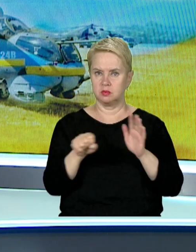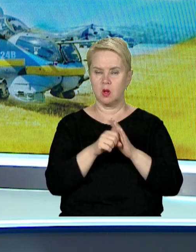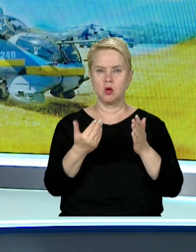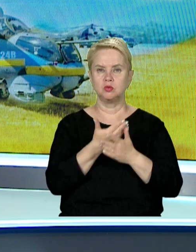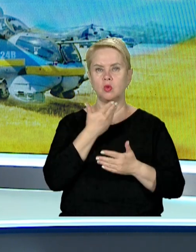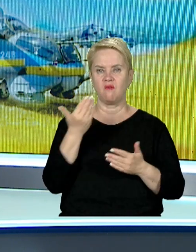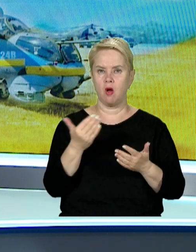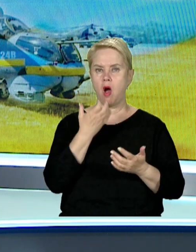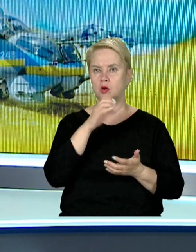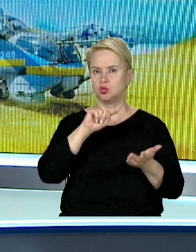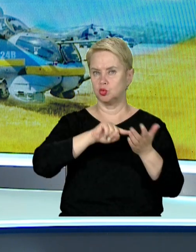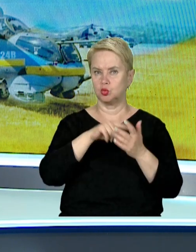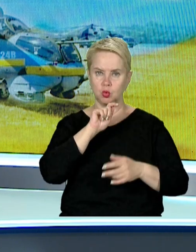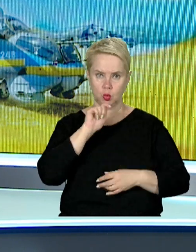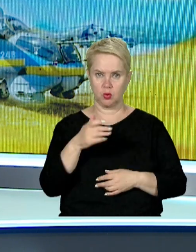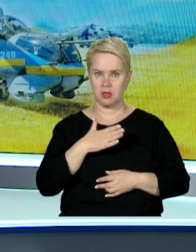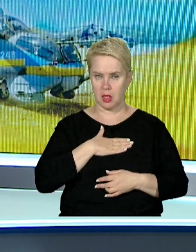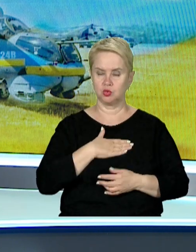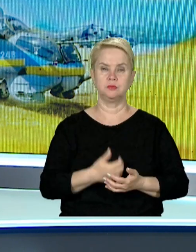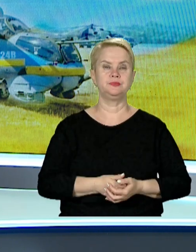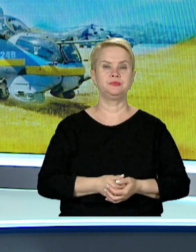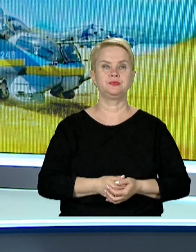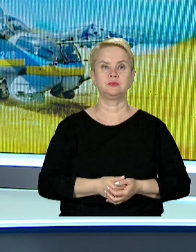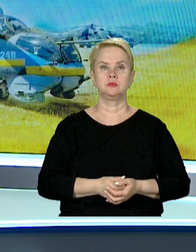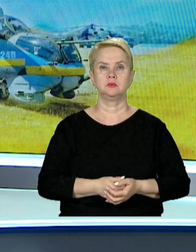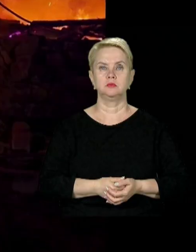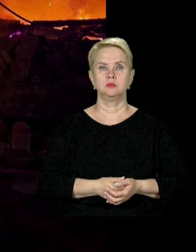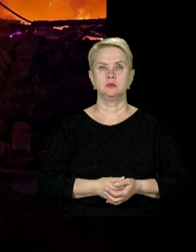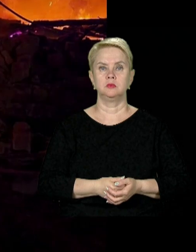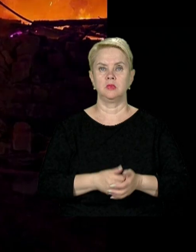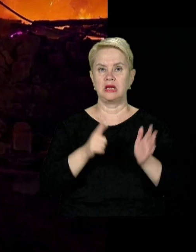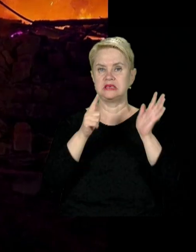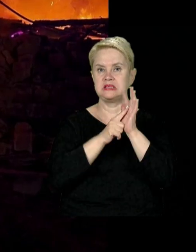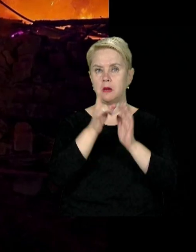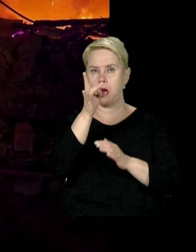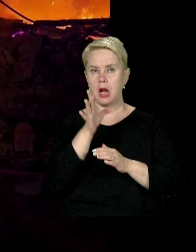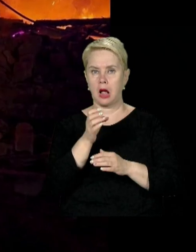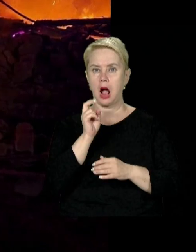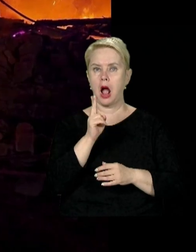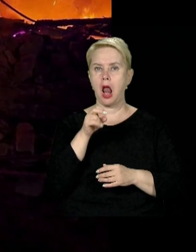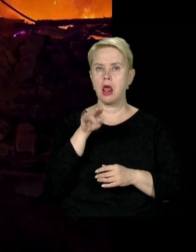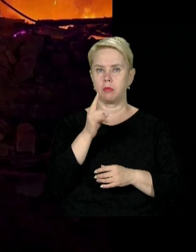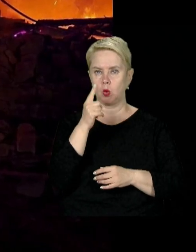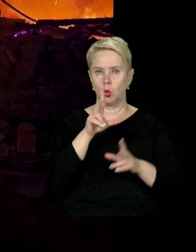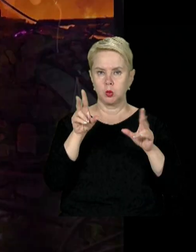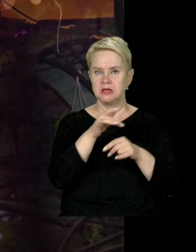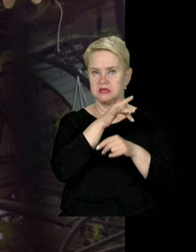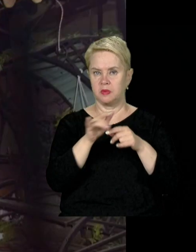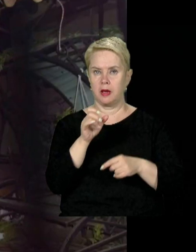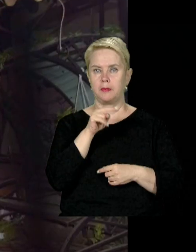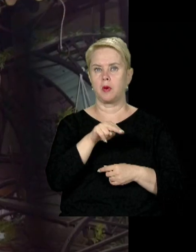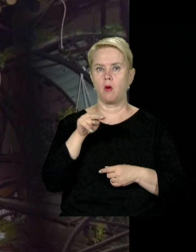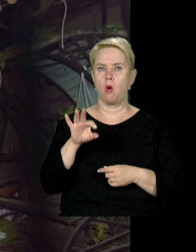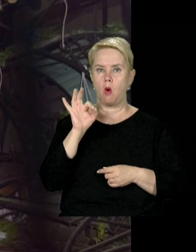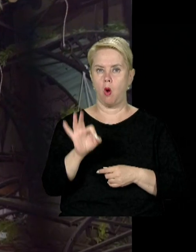новини з найгарячіших точок України у нашому сюжеті. Сім крилатих ракет типу «Калібр». Одну вдалося збити силами